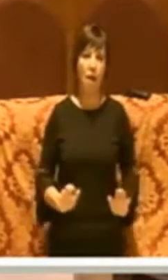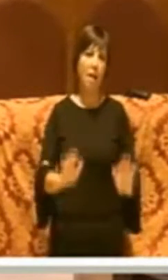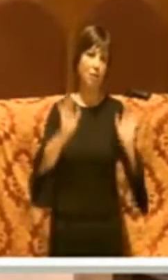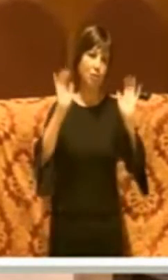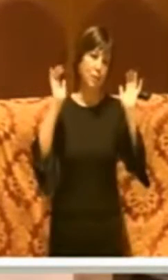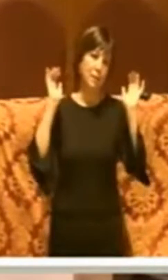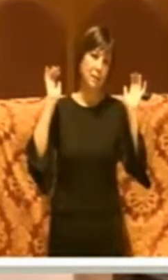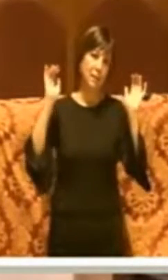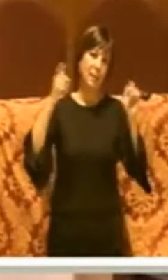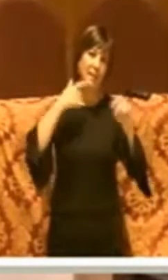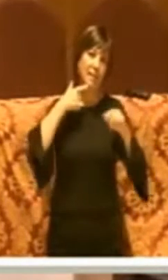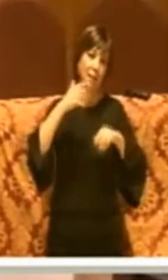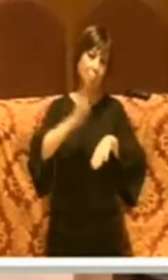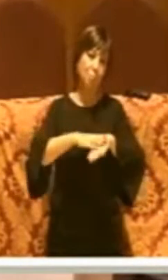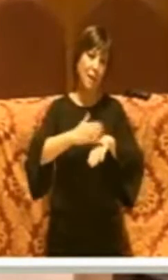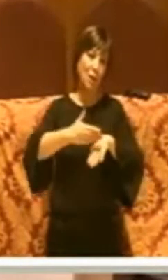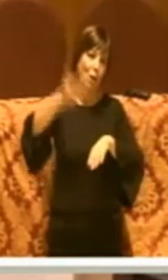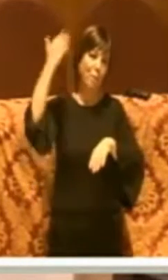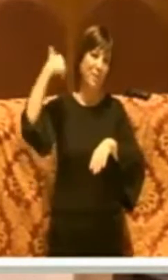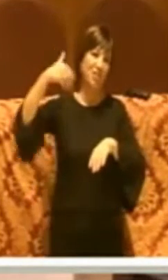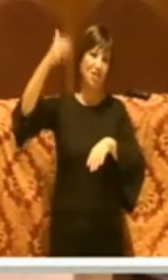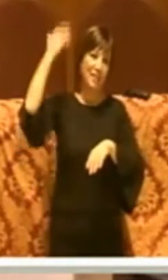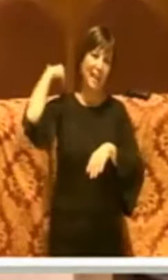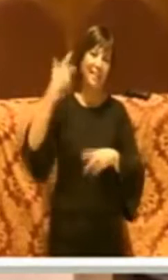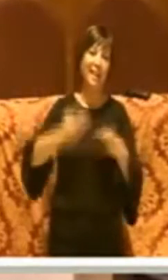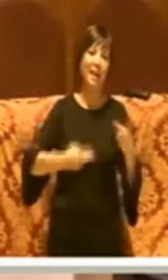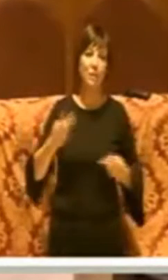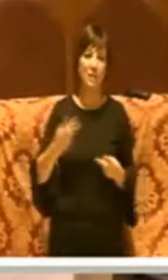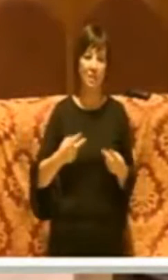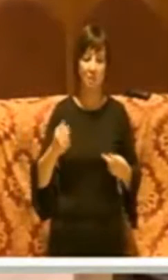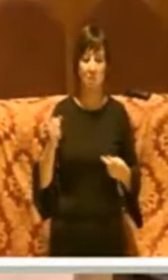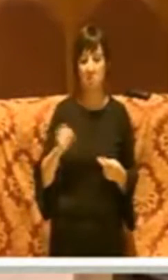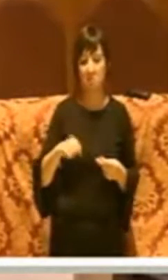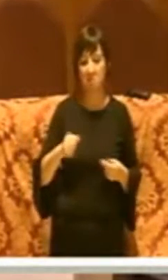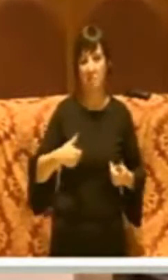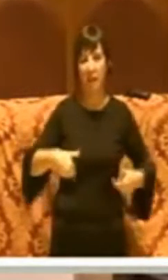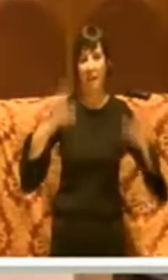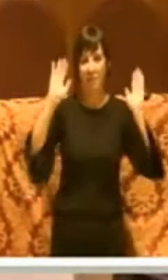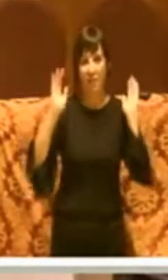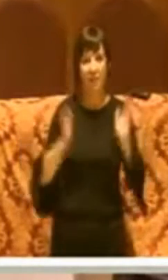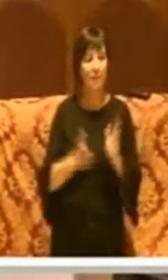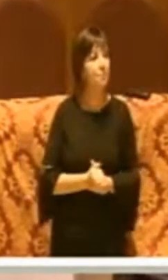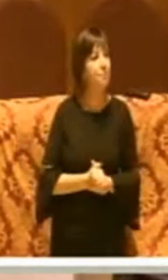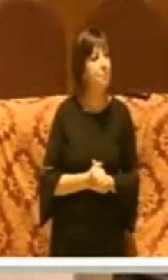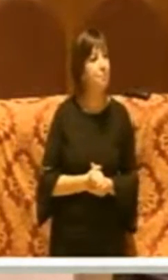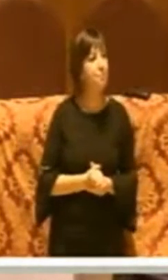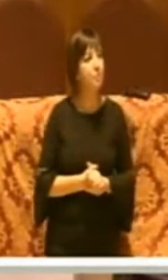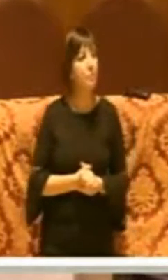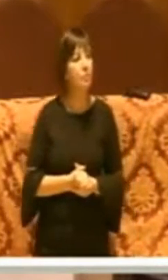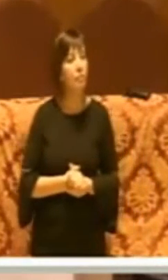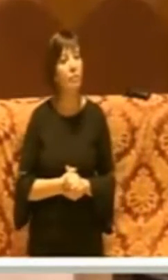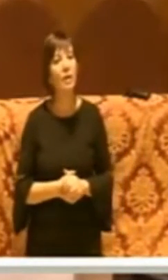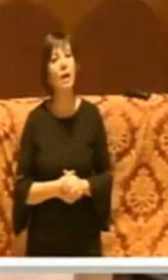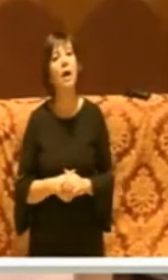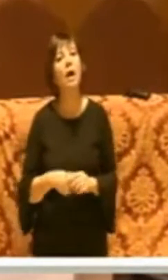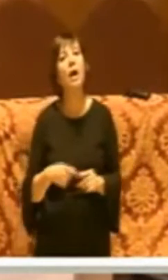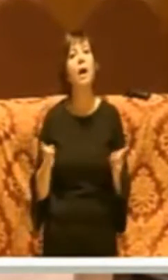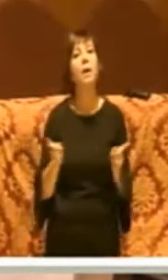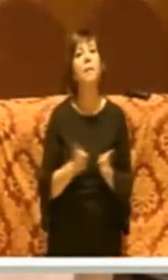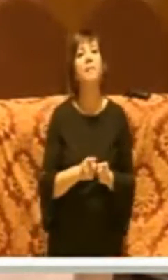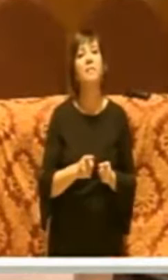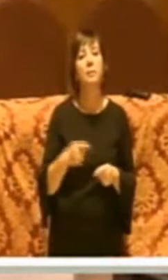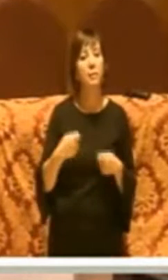dalle precedenti amministrazioni inoltre brevemente presidente me lo deve far